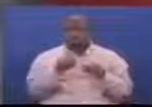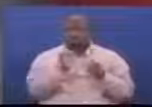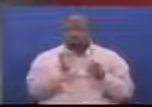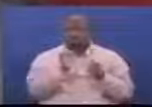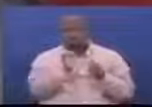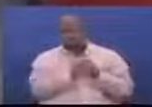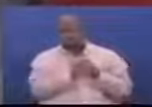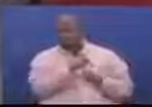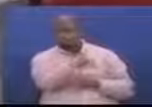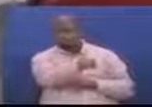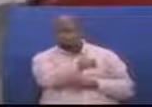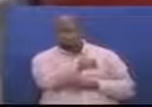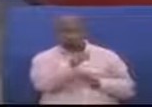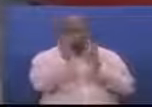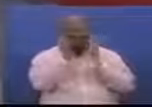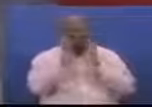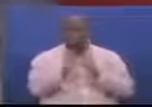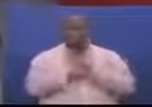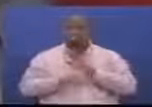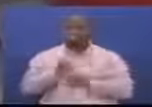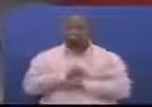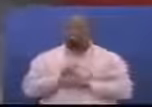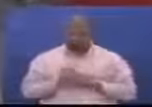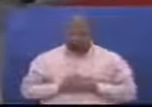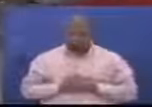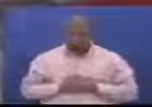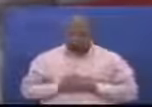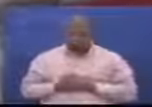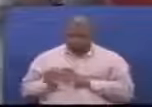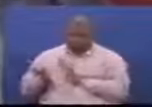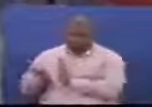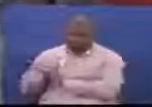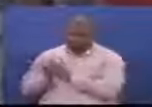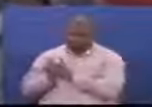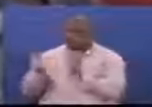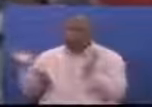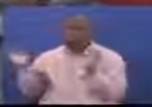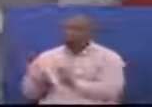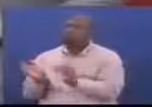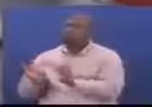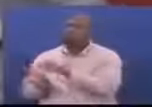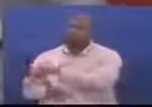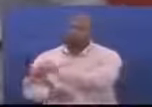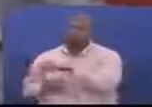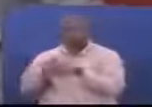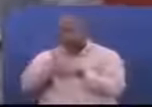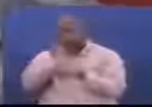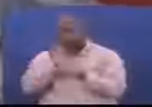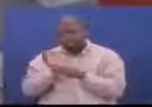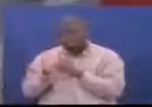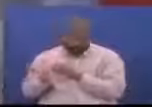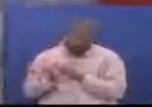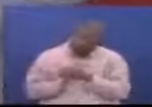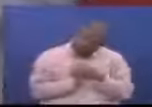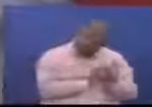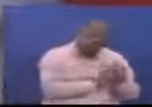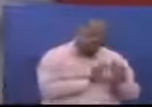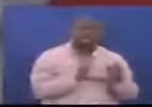Mwenyekiti Sekta ya mifugo Serekali Imepanga kufanya